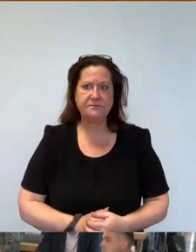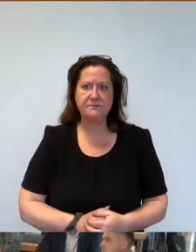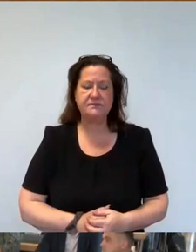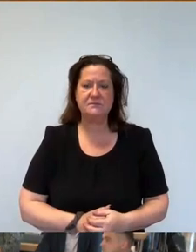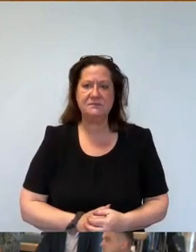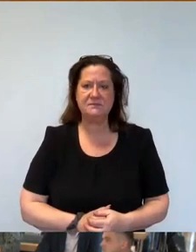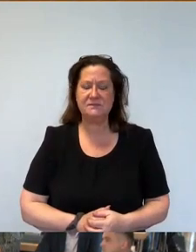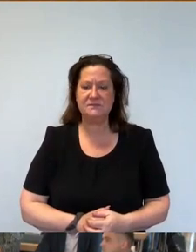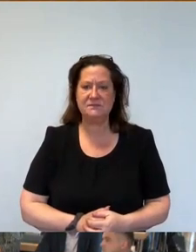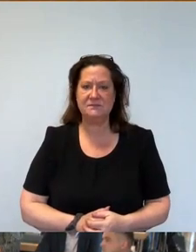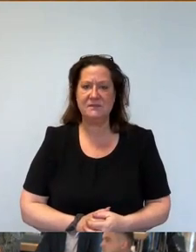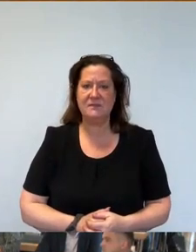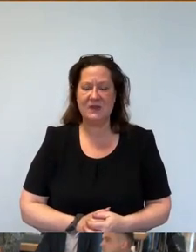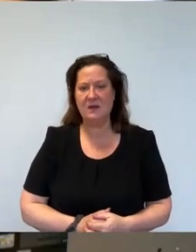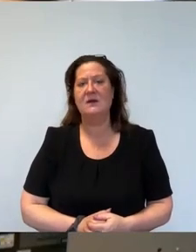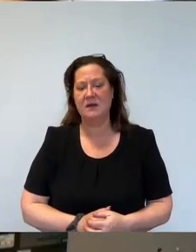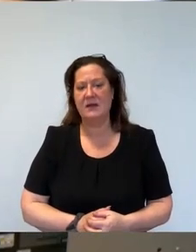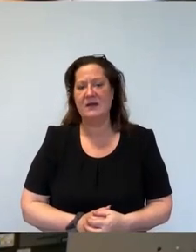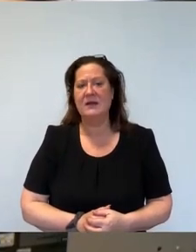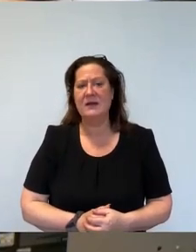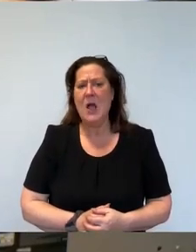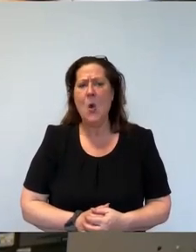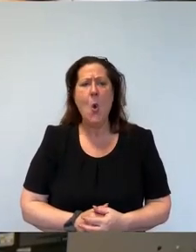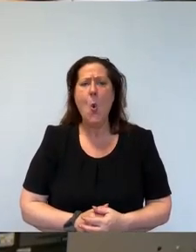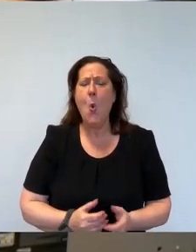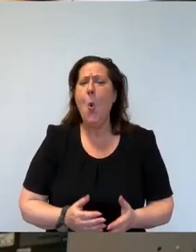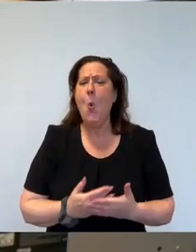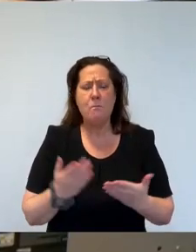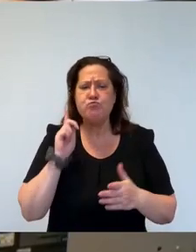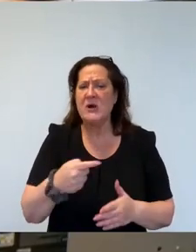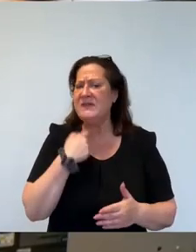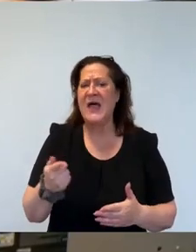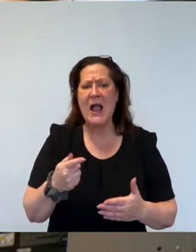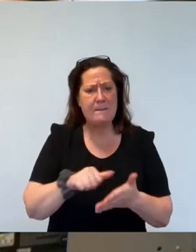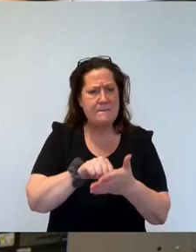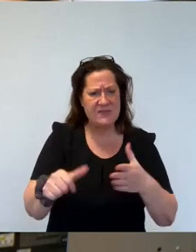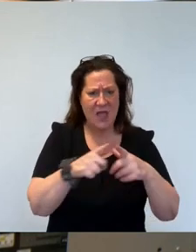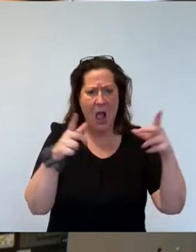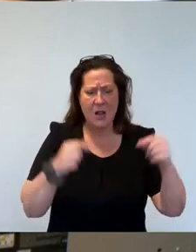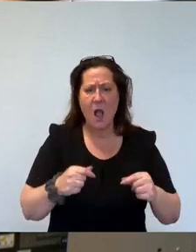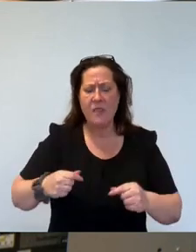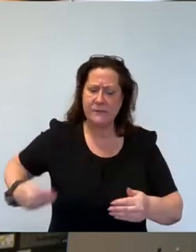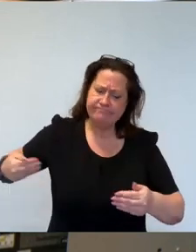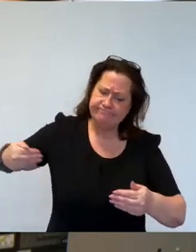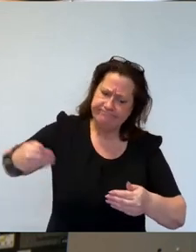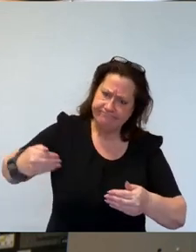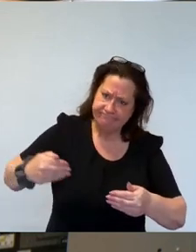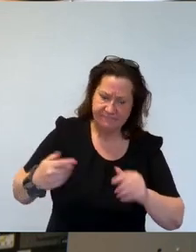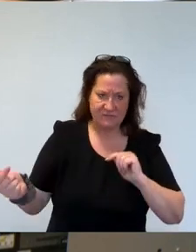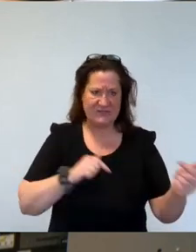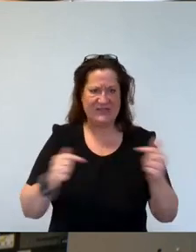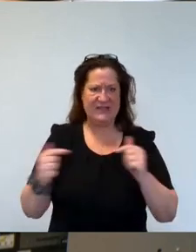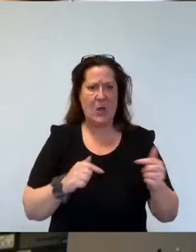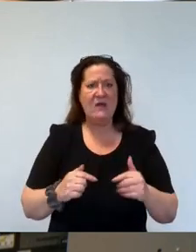Generell ist die ganze Debatte zu der Bezahlkarte, die jetzt seit Monaten geführt wird, ein Scheinriese. Sie ist